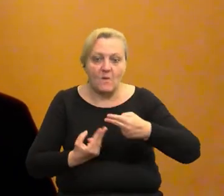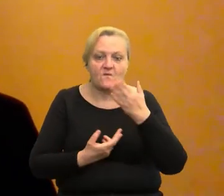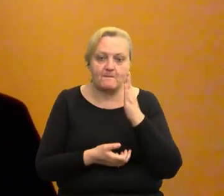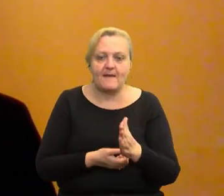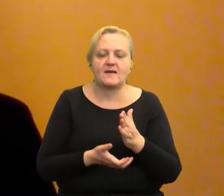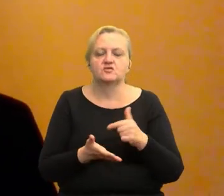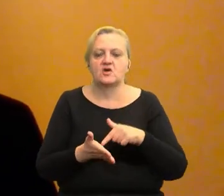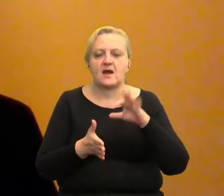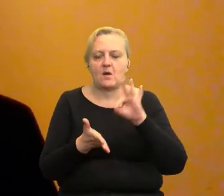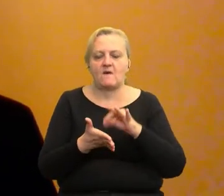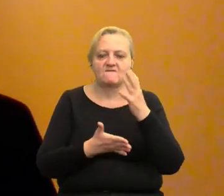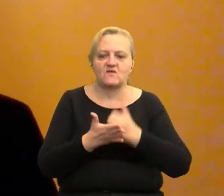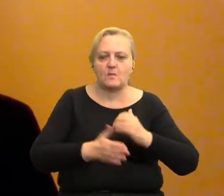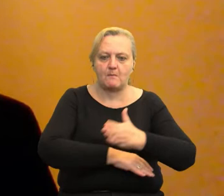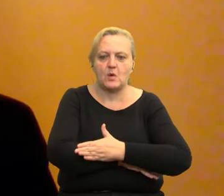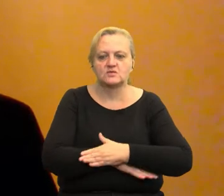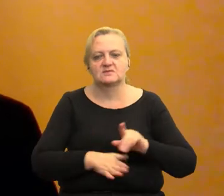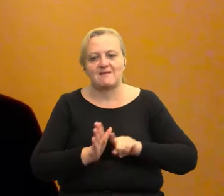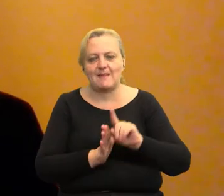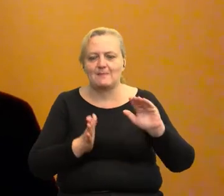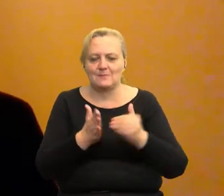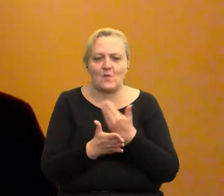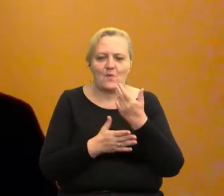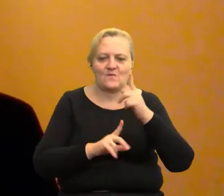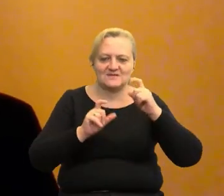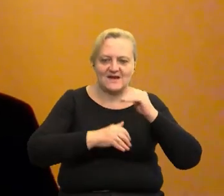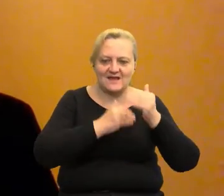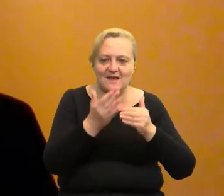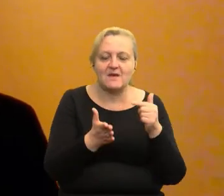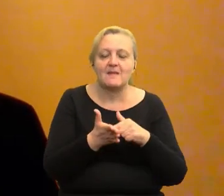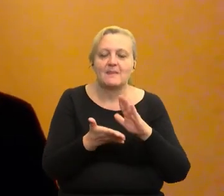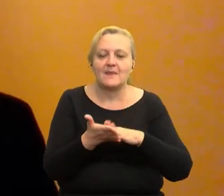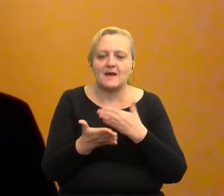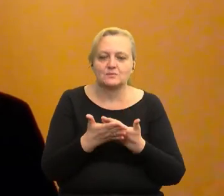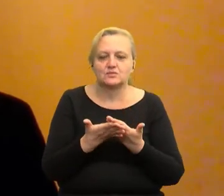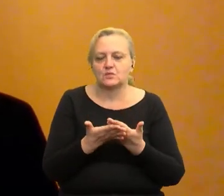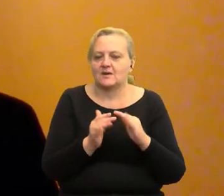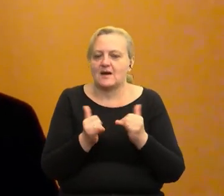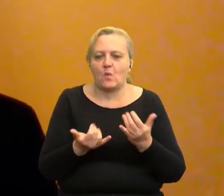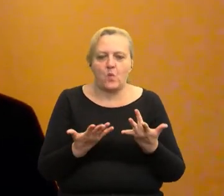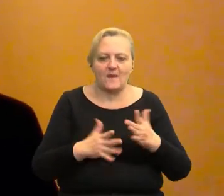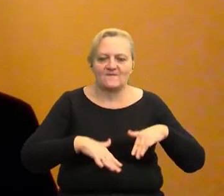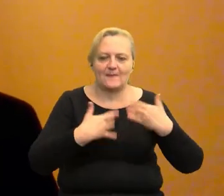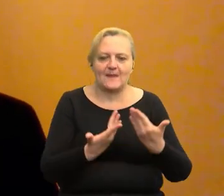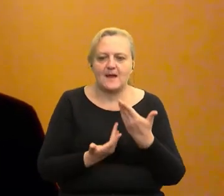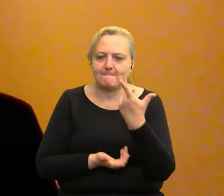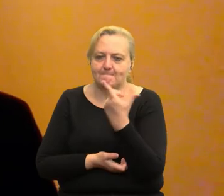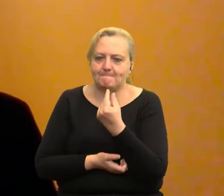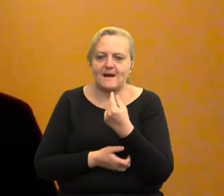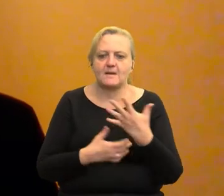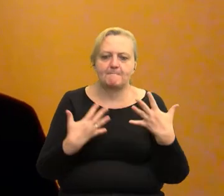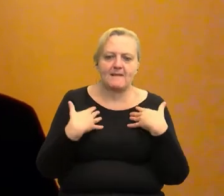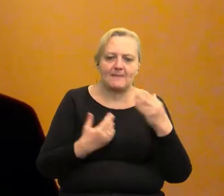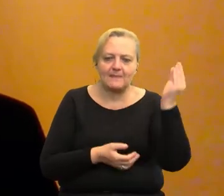wykorzystane jako podstawa dla nowych startupów, na przykład jako ułatwienia dla partnerów z parków